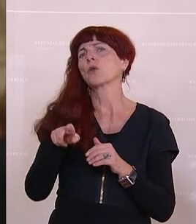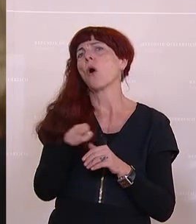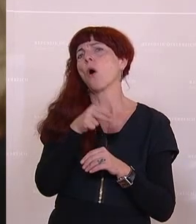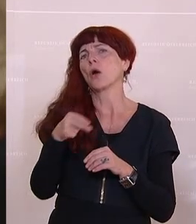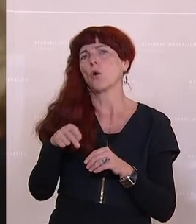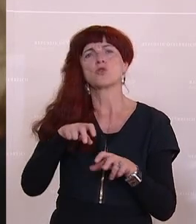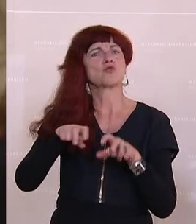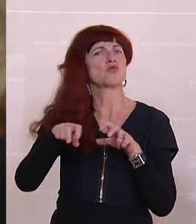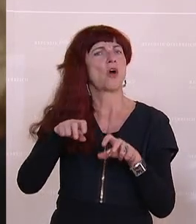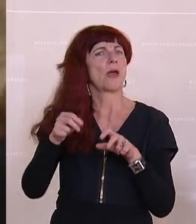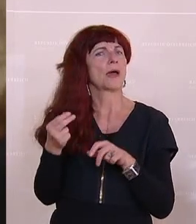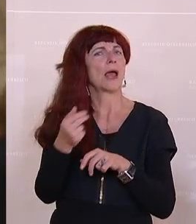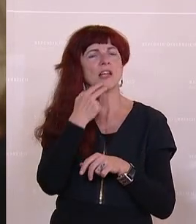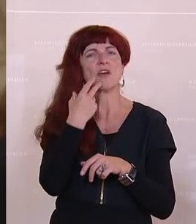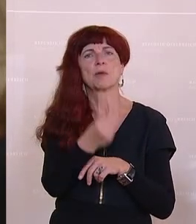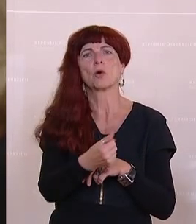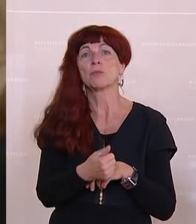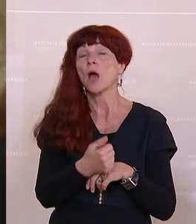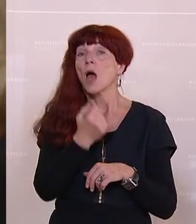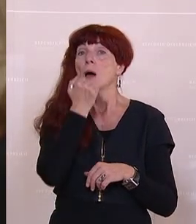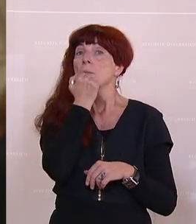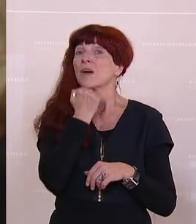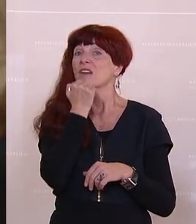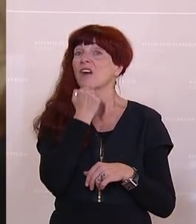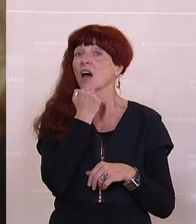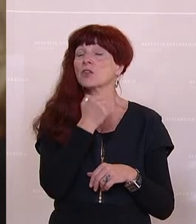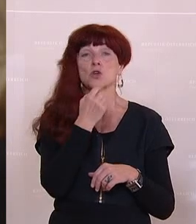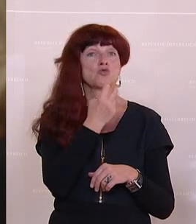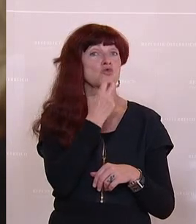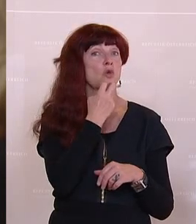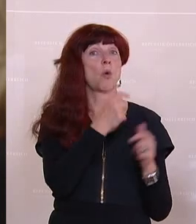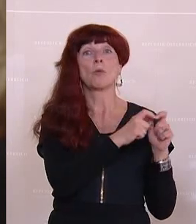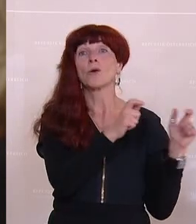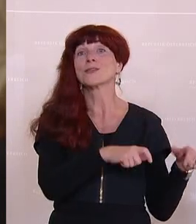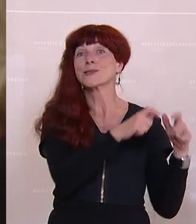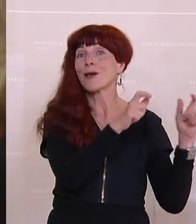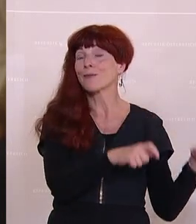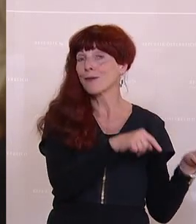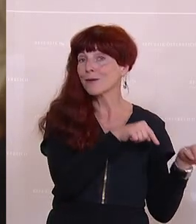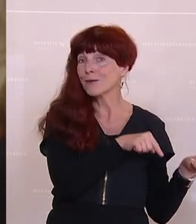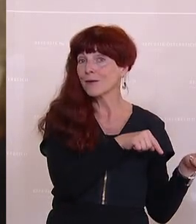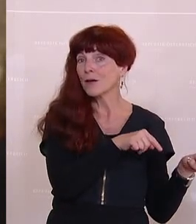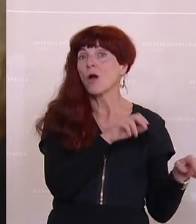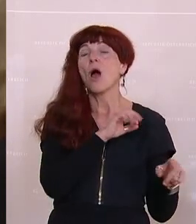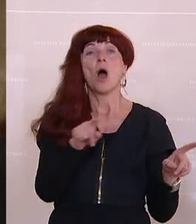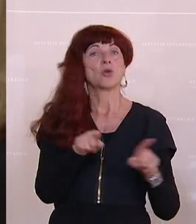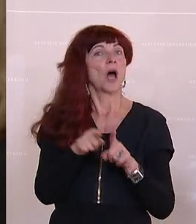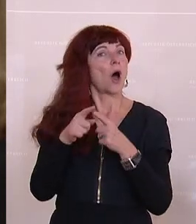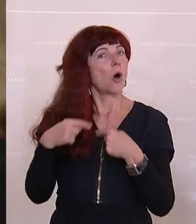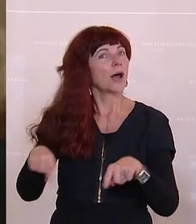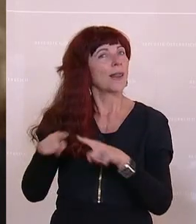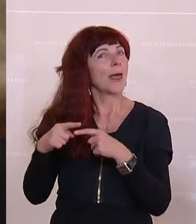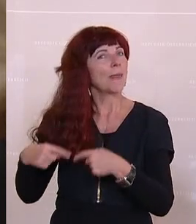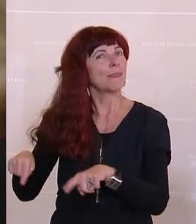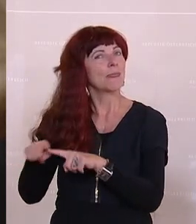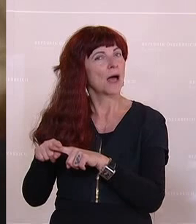das die privaten Großstromkonzerne? Sind das auch, liebe Kollegen von der SPÖ, die Länder im Besitz der